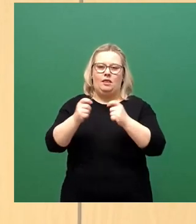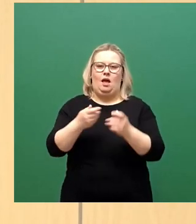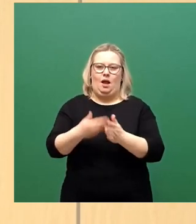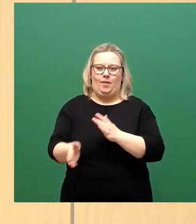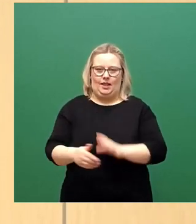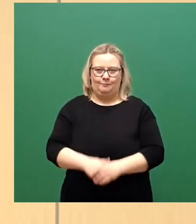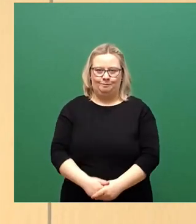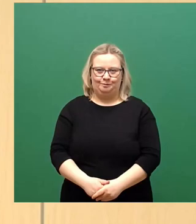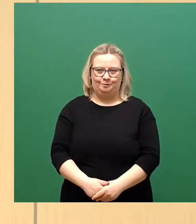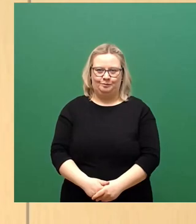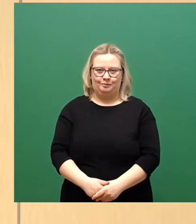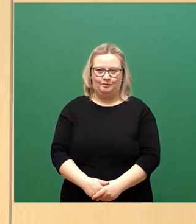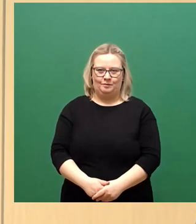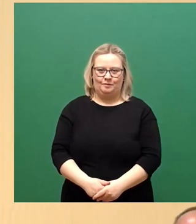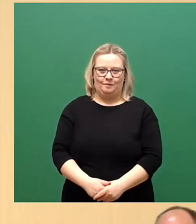Jetzt, Herr Wirtz.